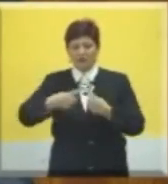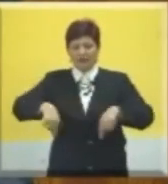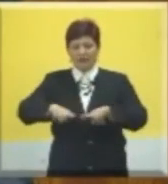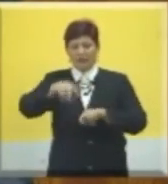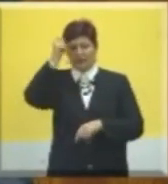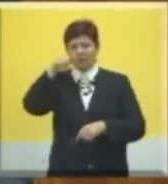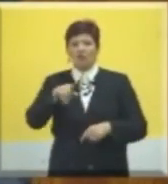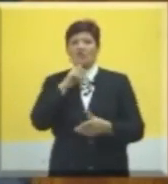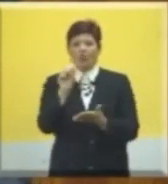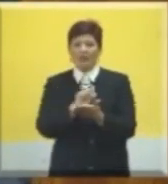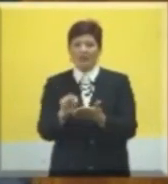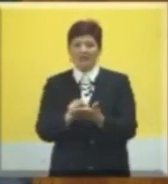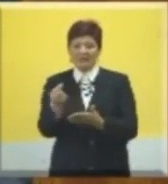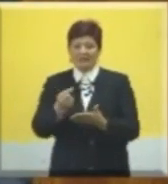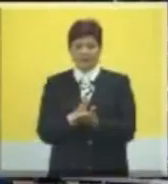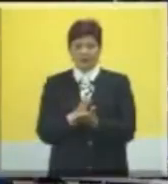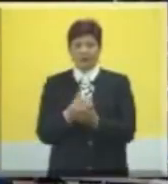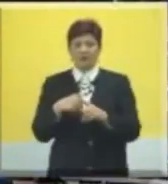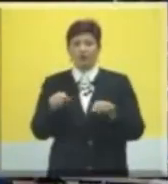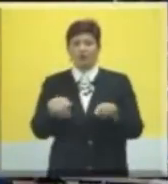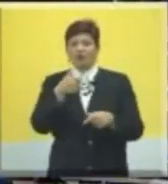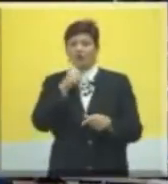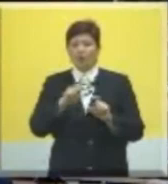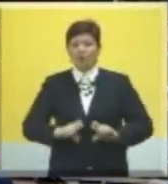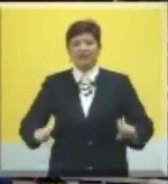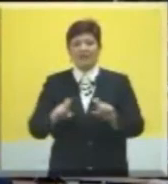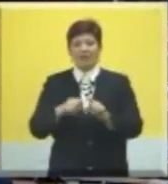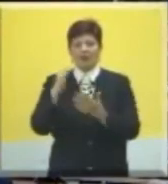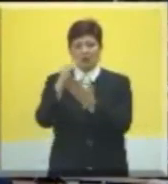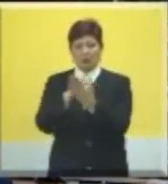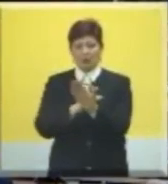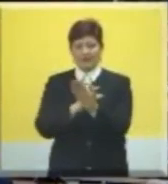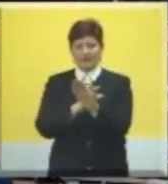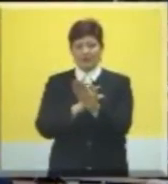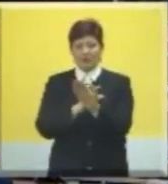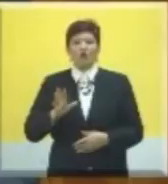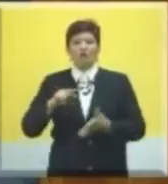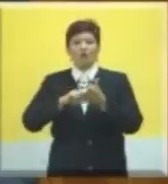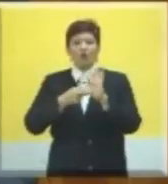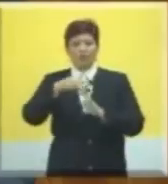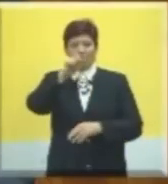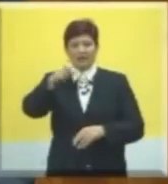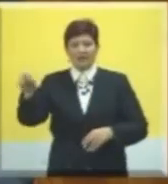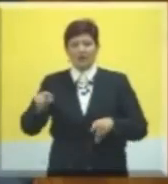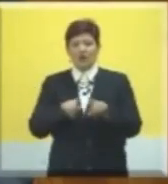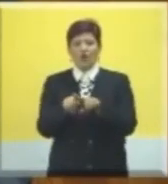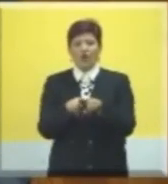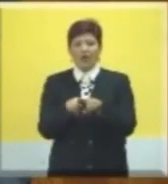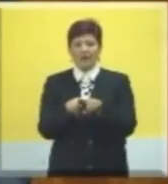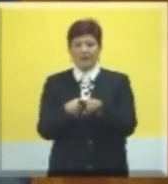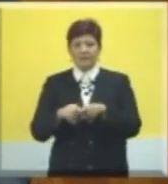oni koji je crtaju neke izgube olovku kako bi prestali da svađaju narod. Gospodo političari, kolege,